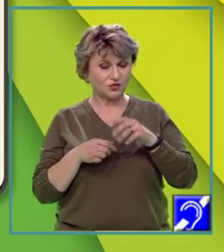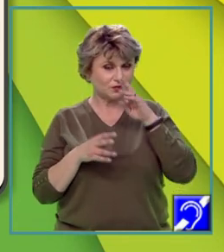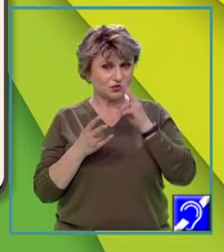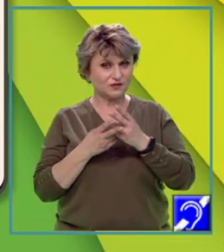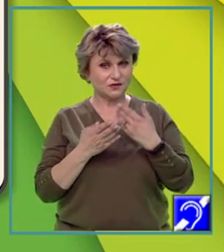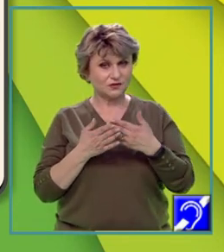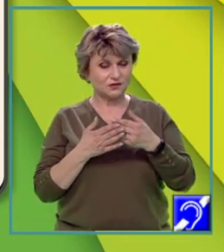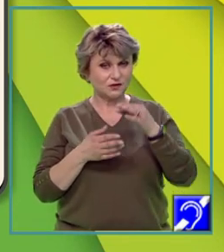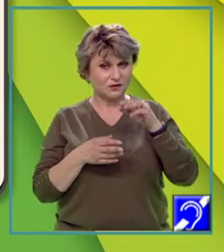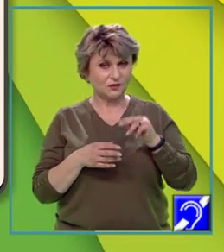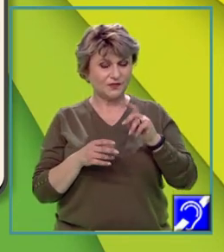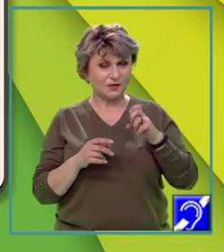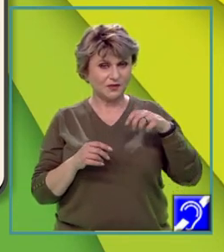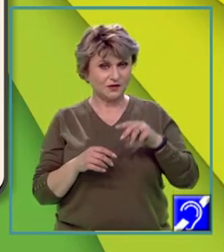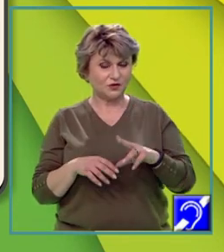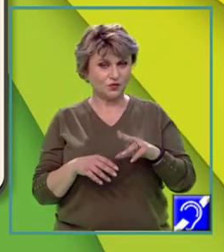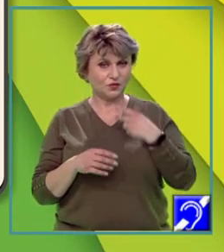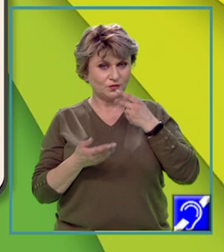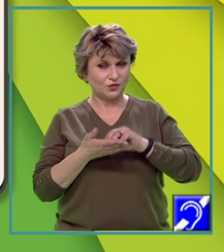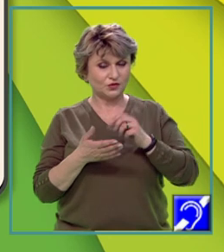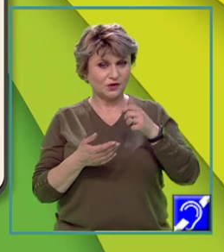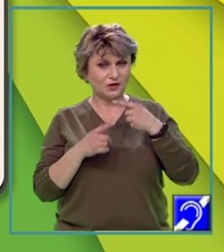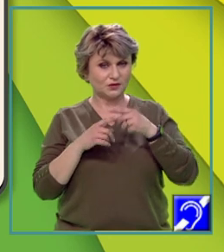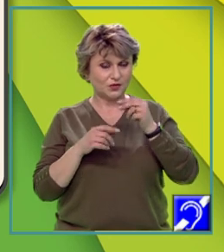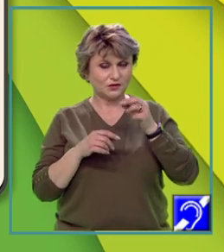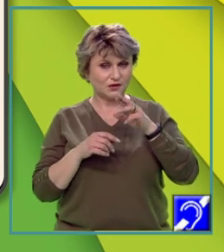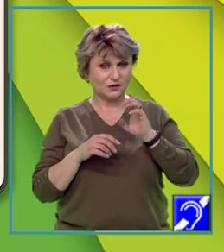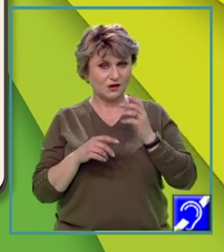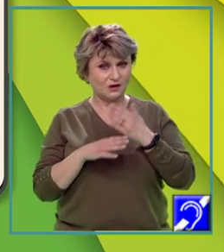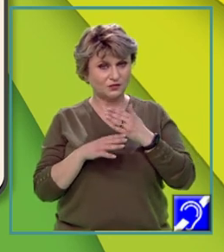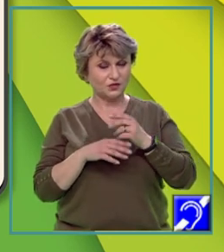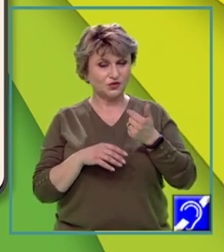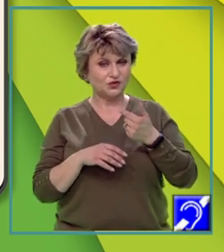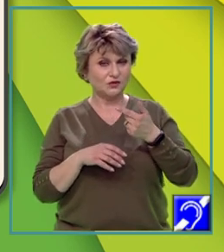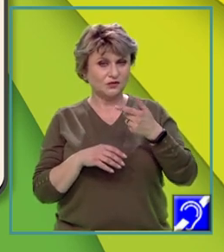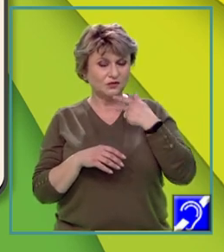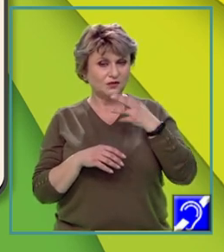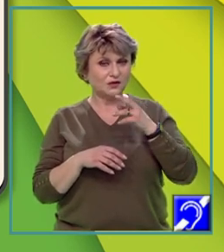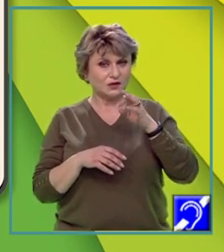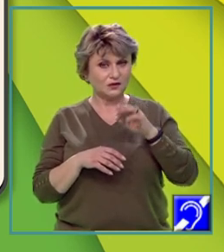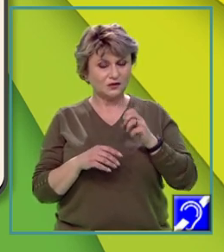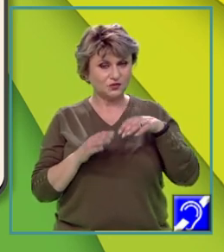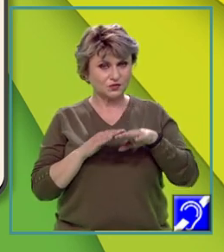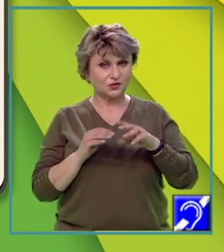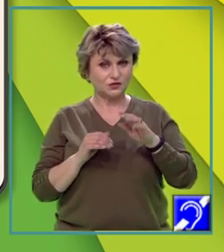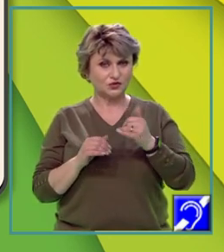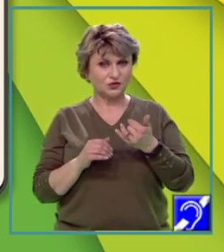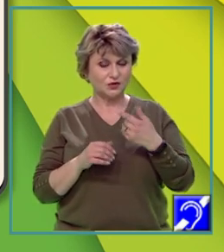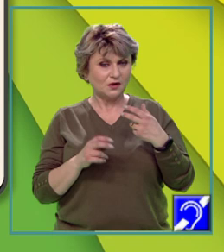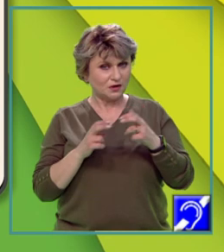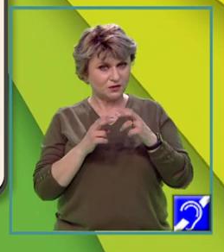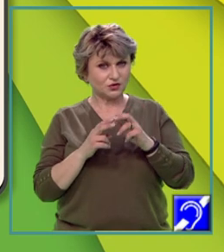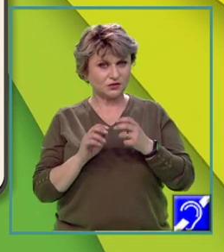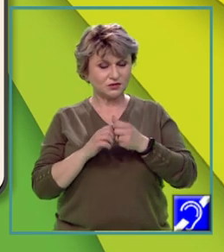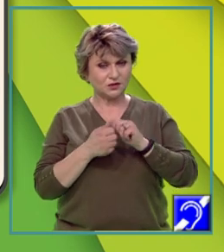acestui tip de mediu, menționăm exploatarea lemnului, exploatarea resurselor de subsol, a resurselor hidroenergetice